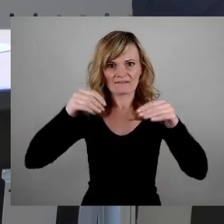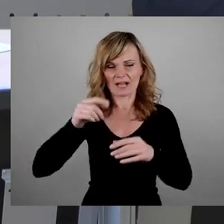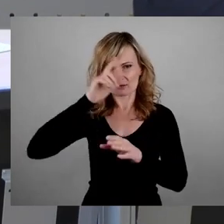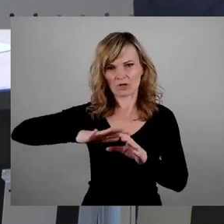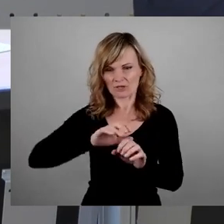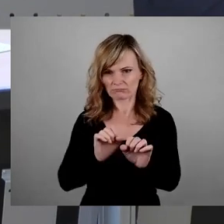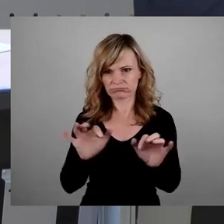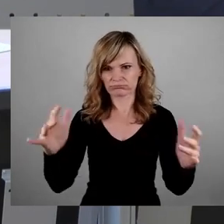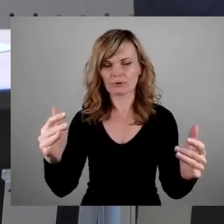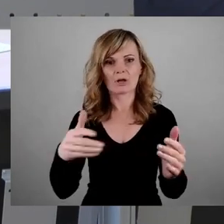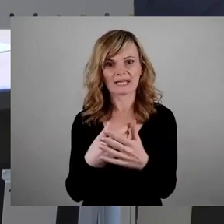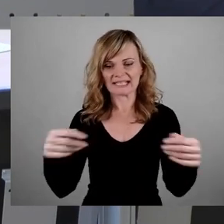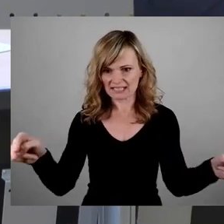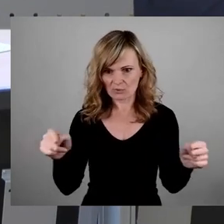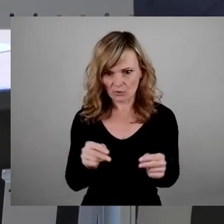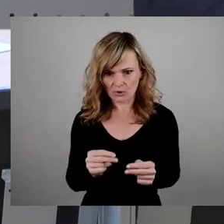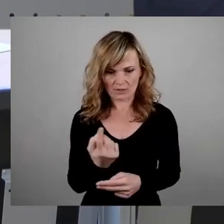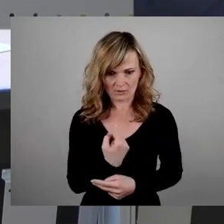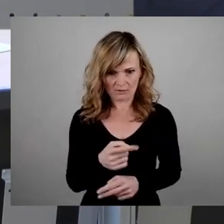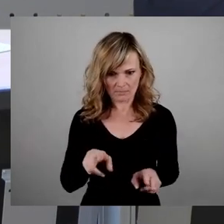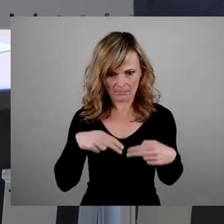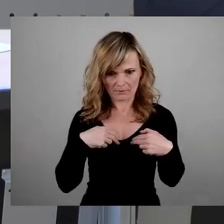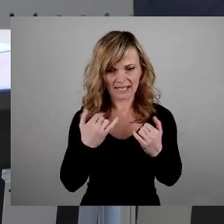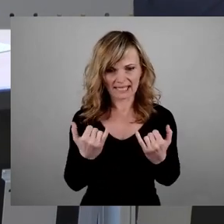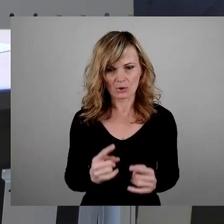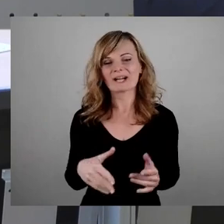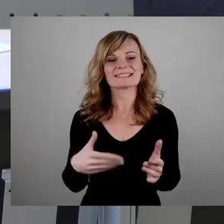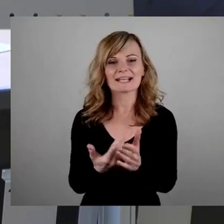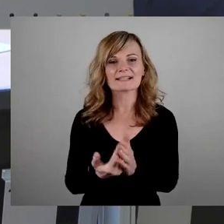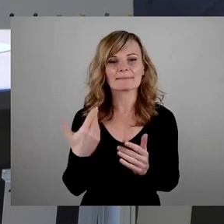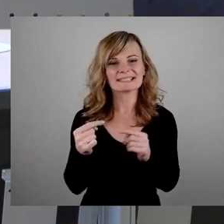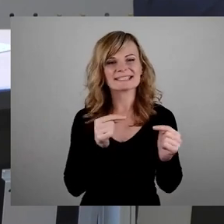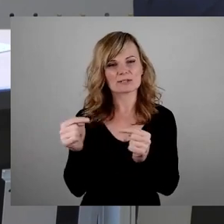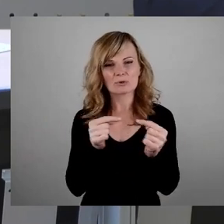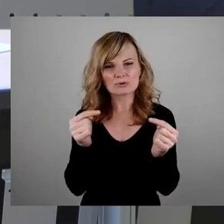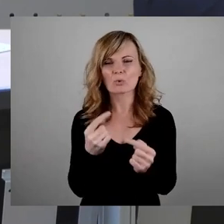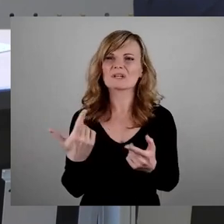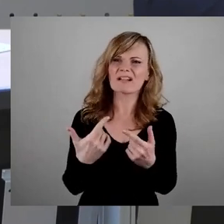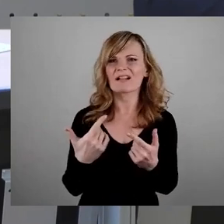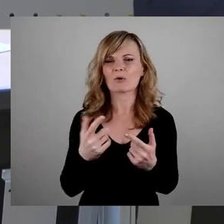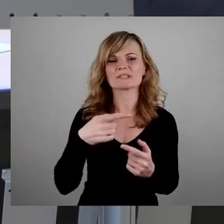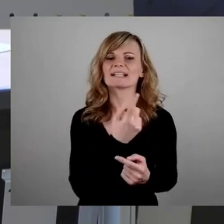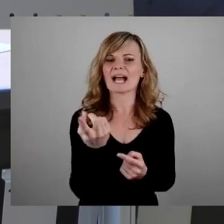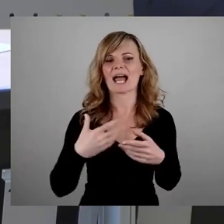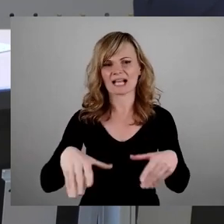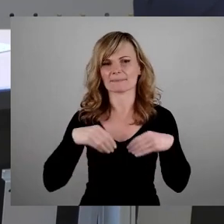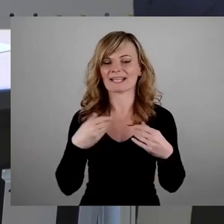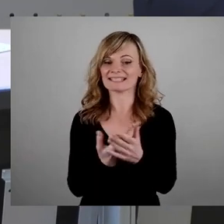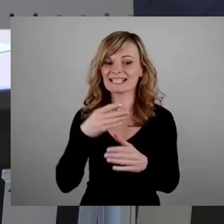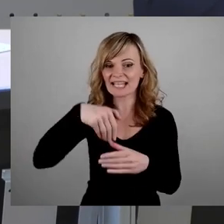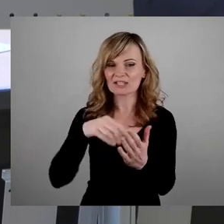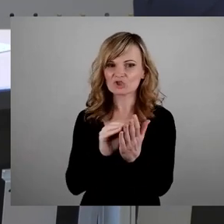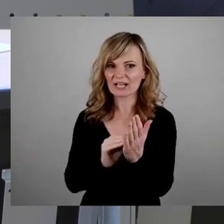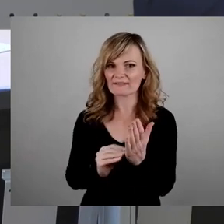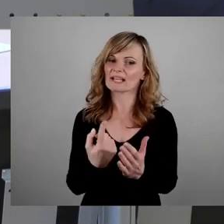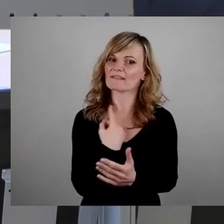Inschrift auch nach anfänglichen Diskussionen in der Öffentlichkeit, aber von allen Seiten irgendwie akzeptiert gewesen. Und diese Inschrift wollen wir wiedersehen.